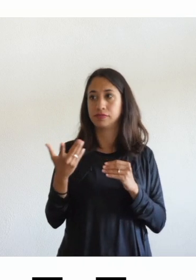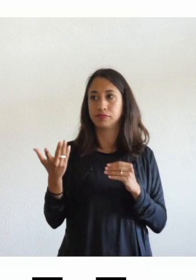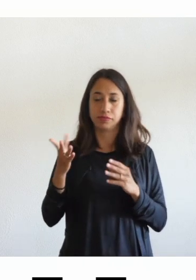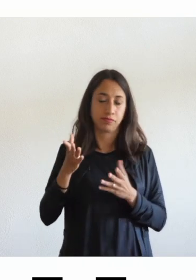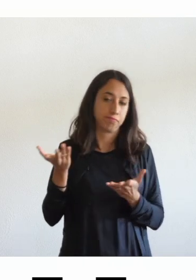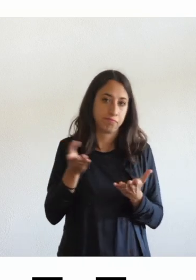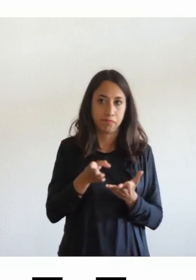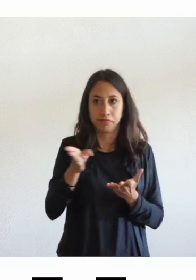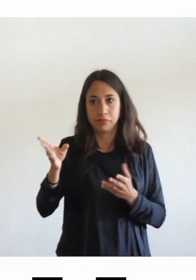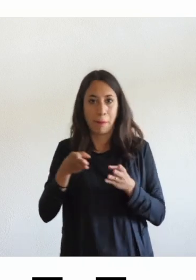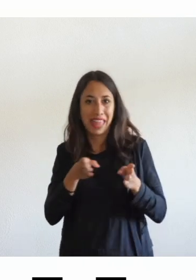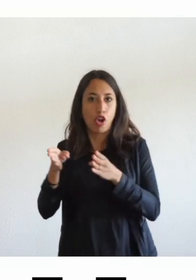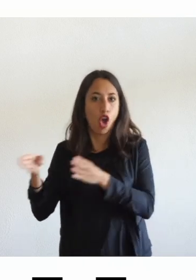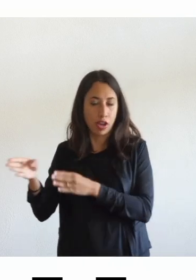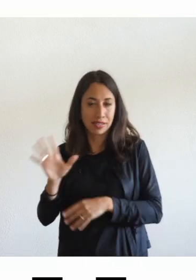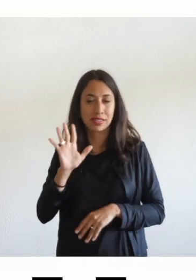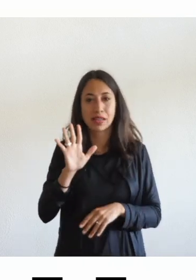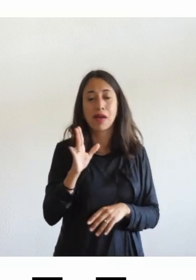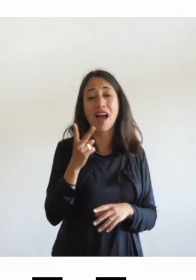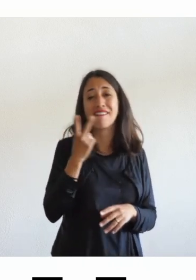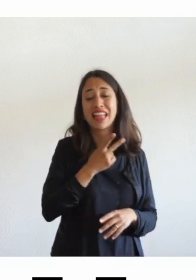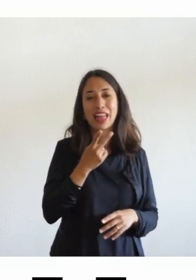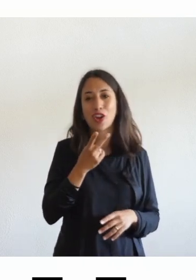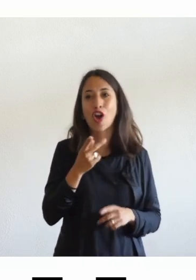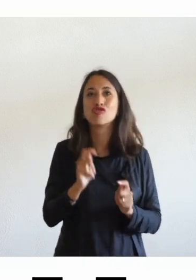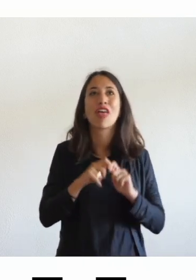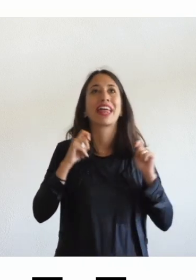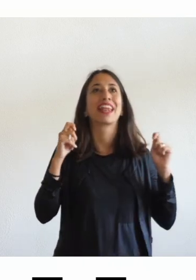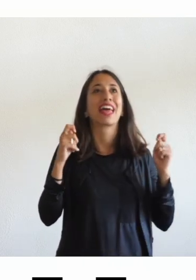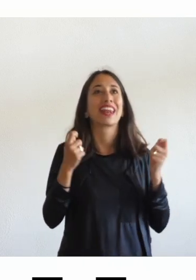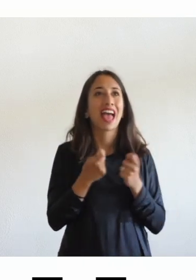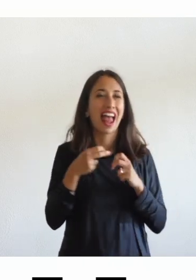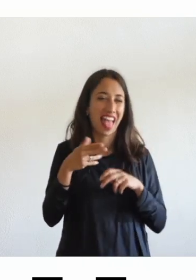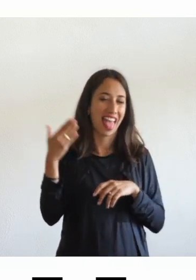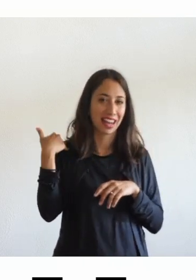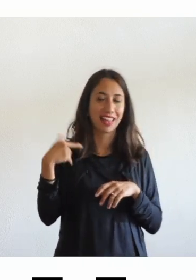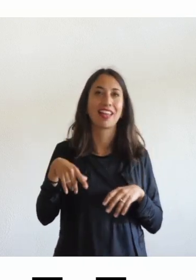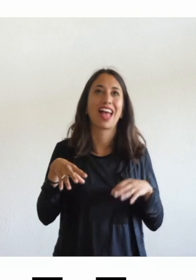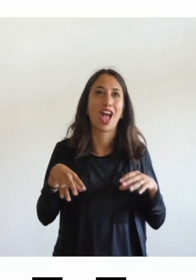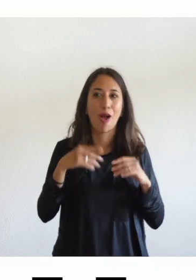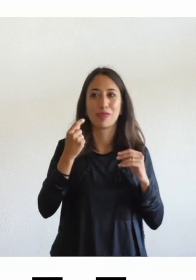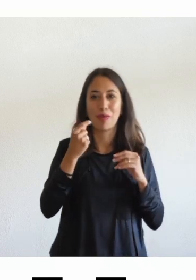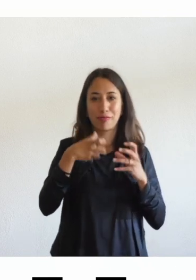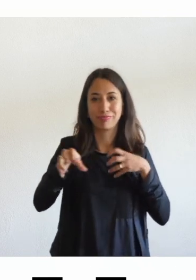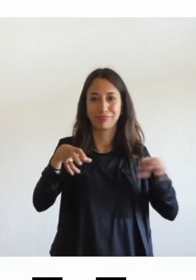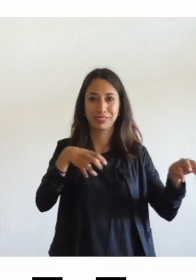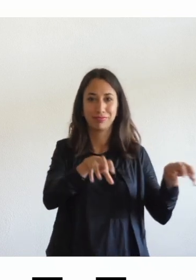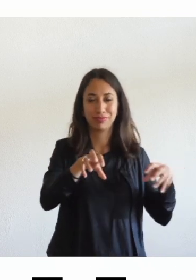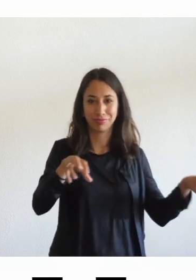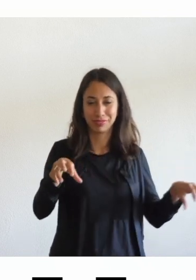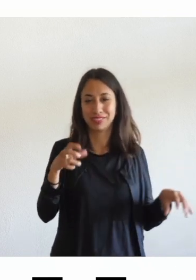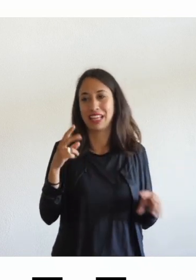senso che quello che era valido come indicazione generale qualche anno fa poi un po' per la ricerca un po' per le risorse